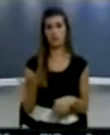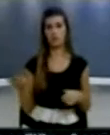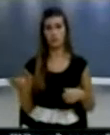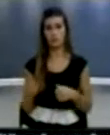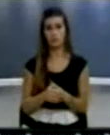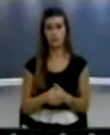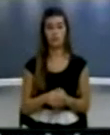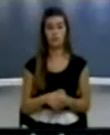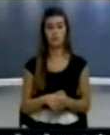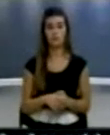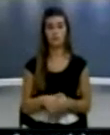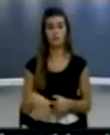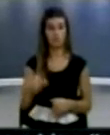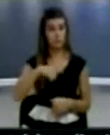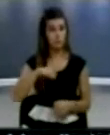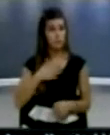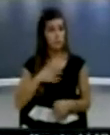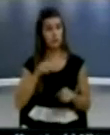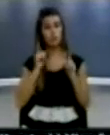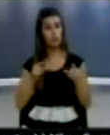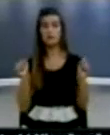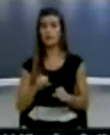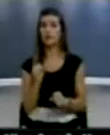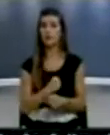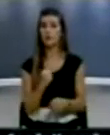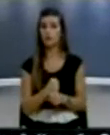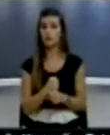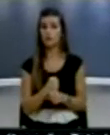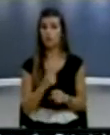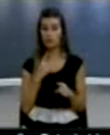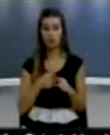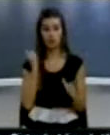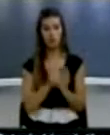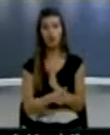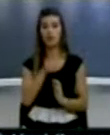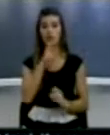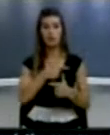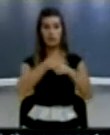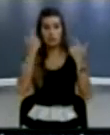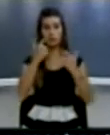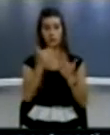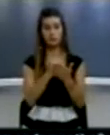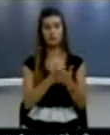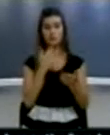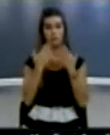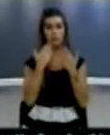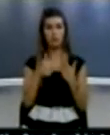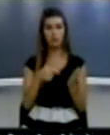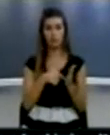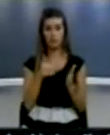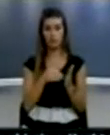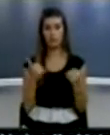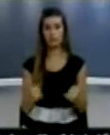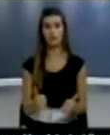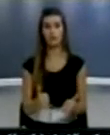borë Ne duhet të jemi serios dhe soma shpejt të vim në ranë ditë dhe kjo ka këqenë dhe kërke sot